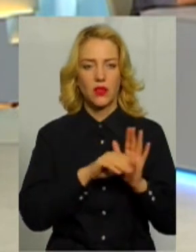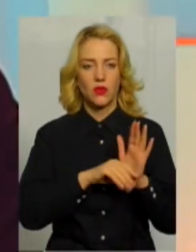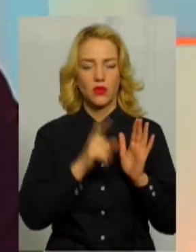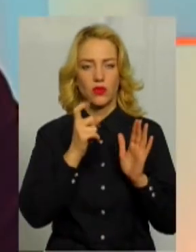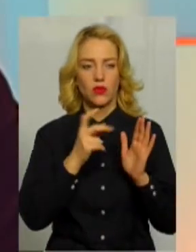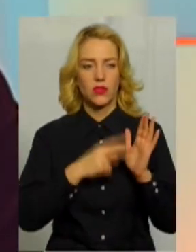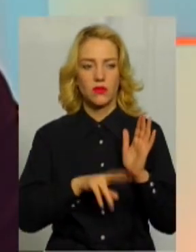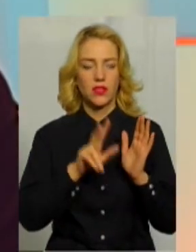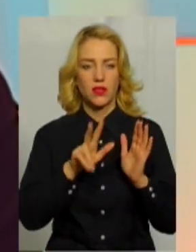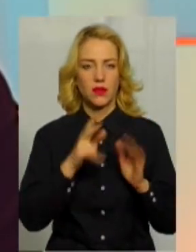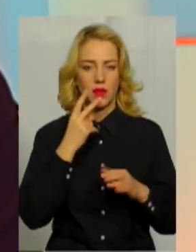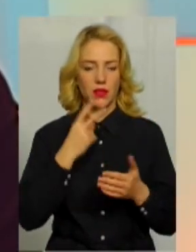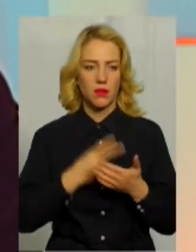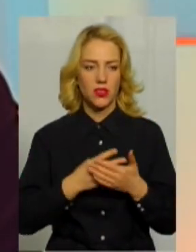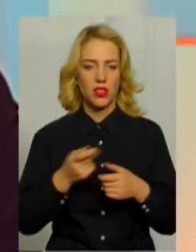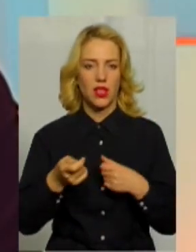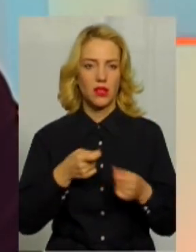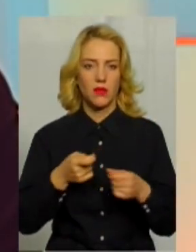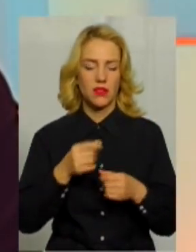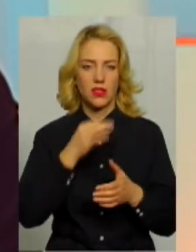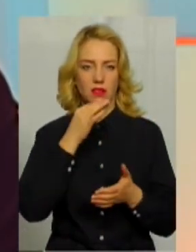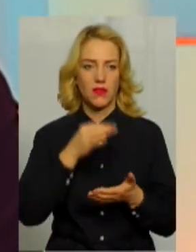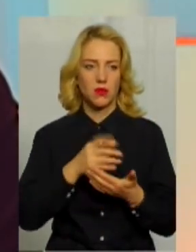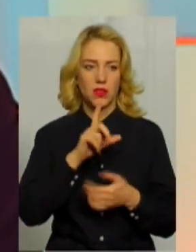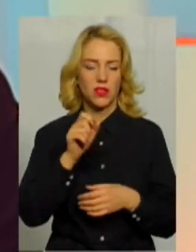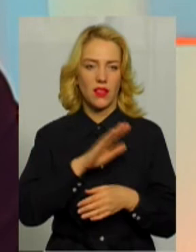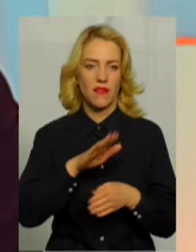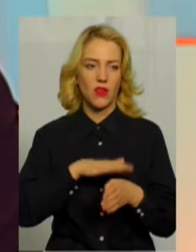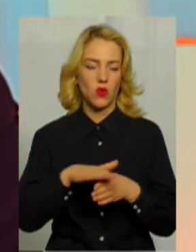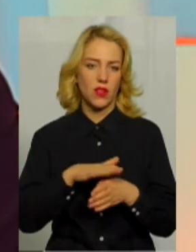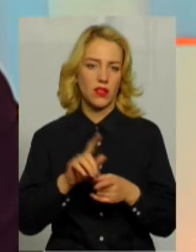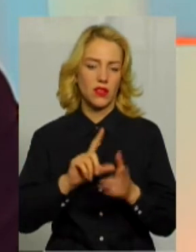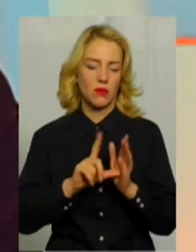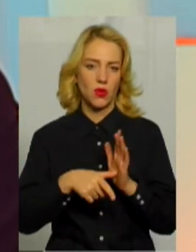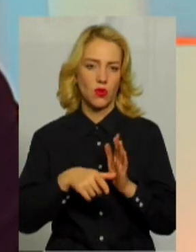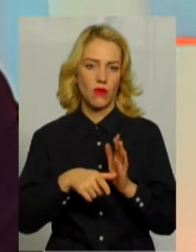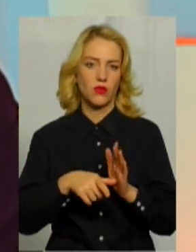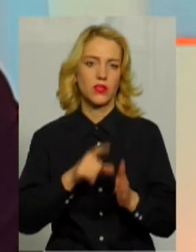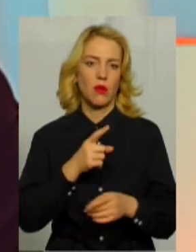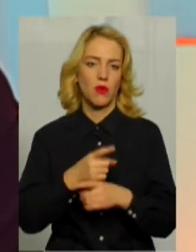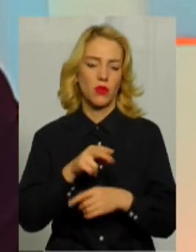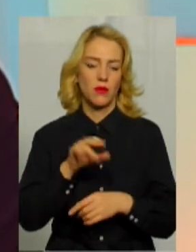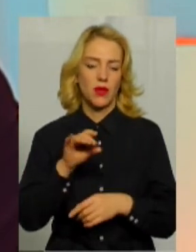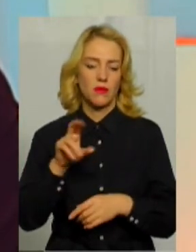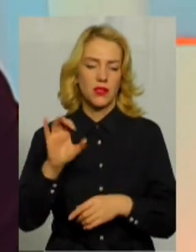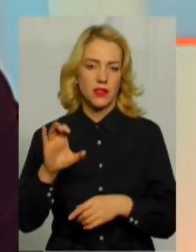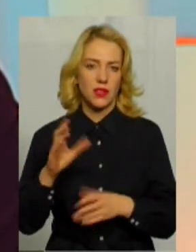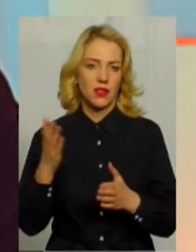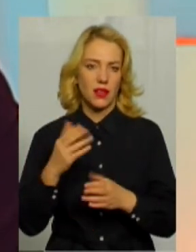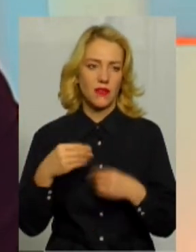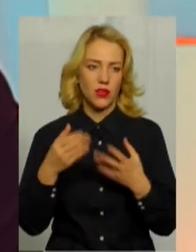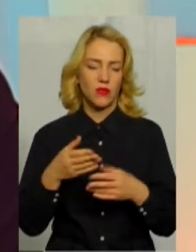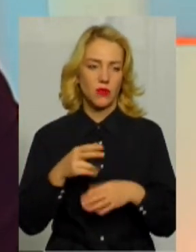зі значком 2, передбачено адміністративну відповідальність за невиконання термінового заборонного припису, який виніс працівник поліції.